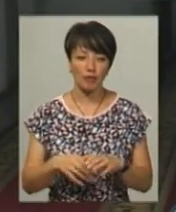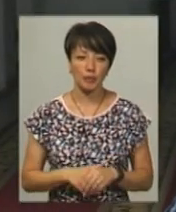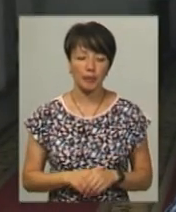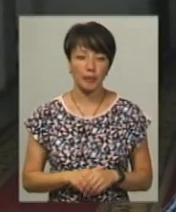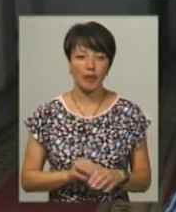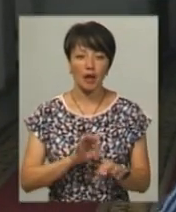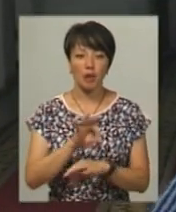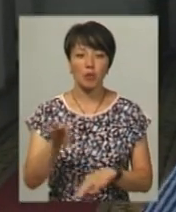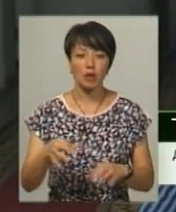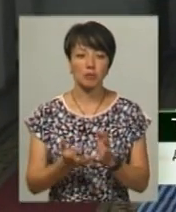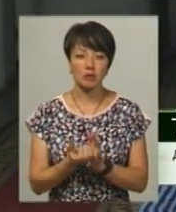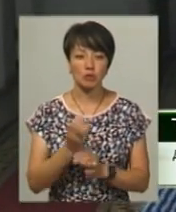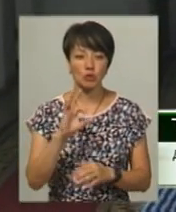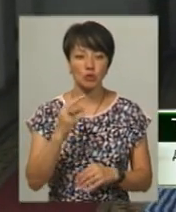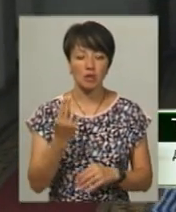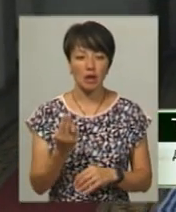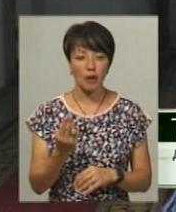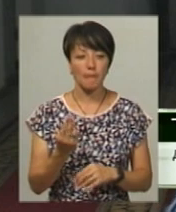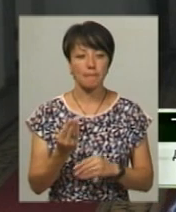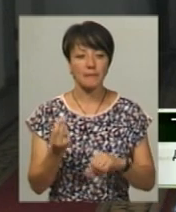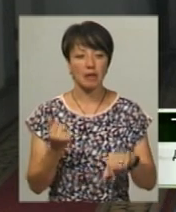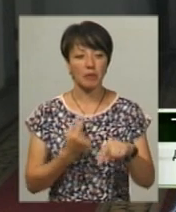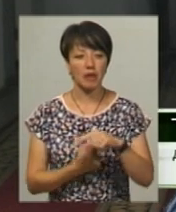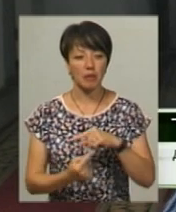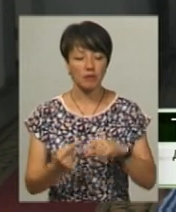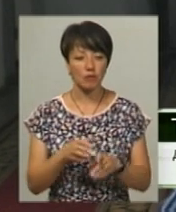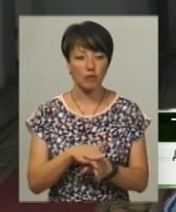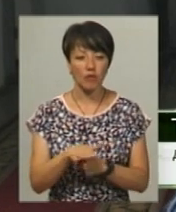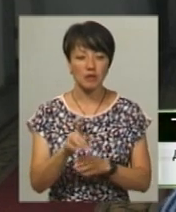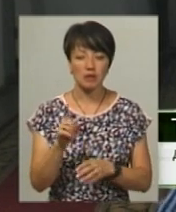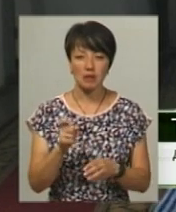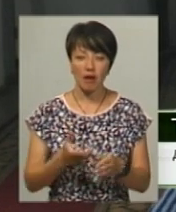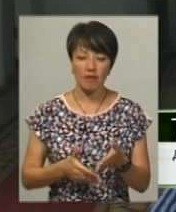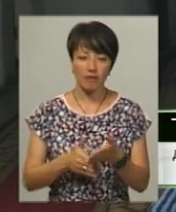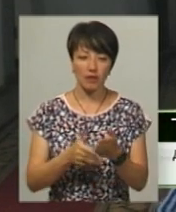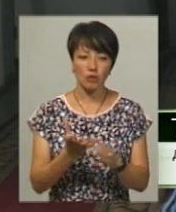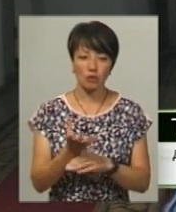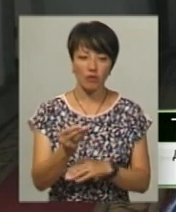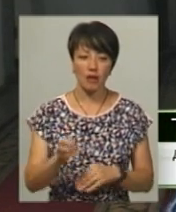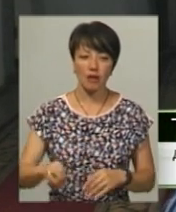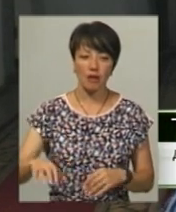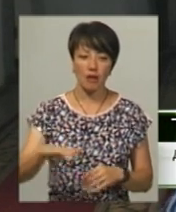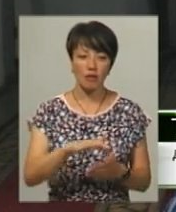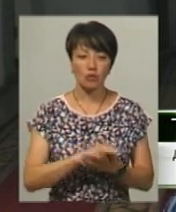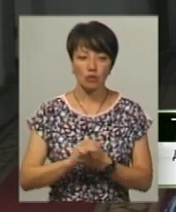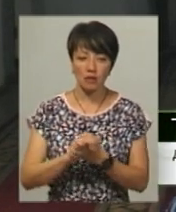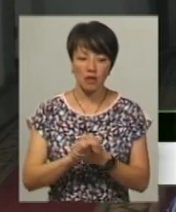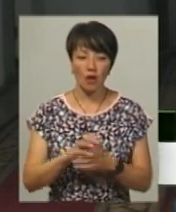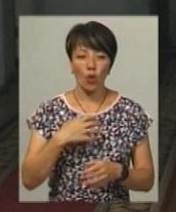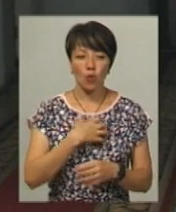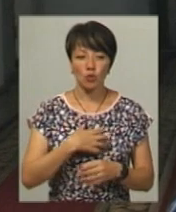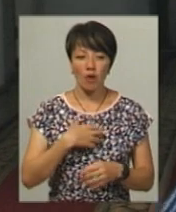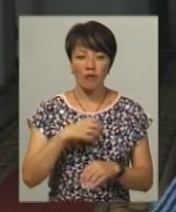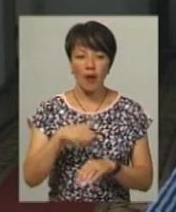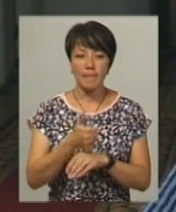Проєкт з підтримки соціального підприємництва відбувається за фінансування Європейського Союзу. Його ключовим